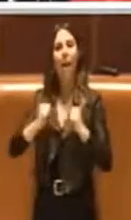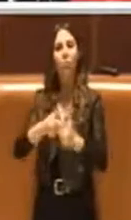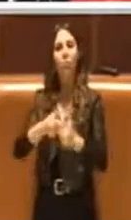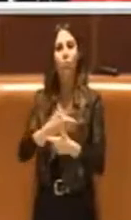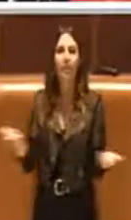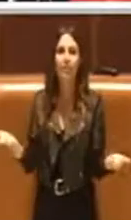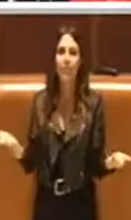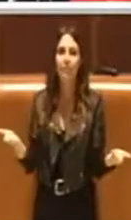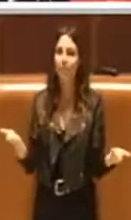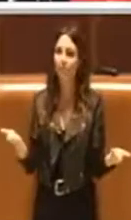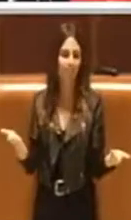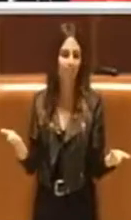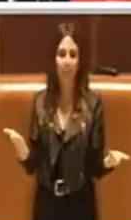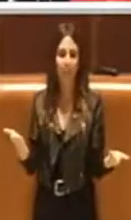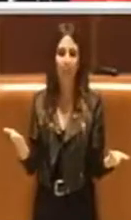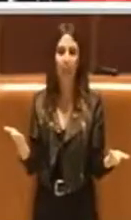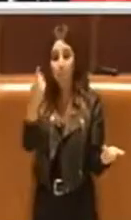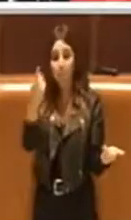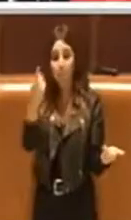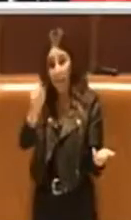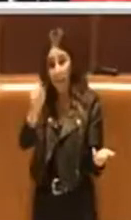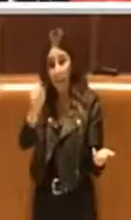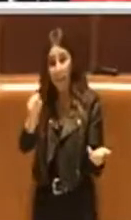credo che sia importante